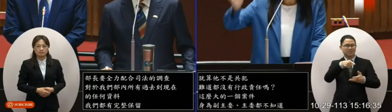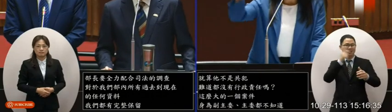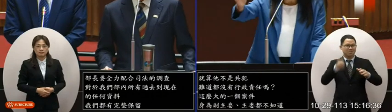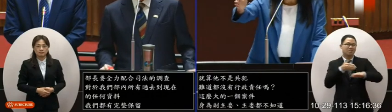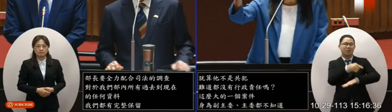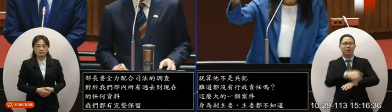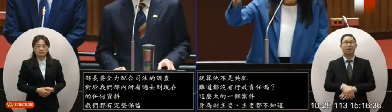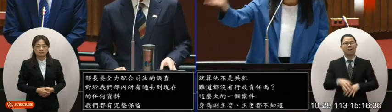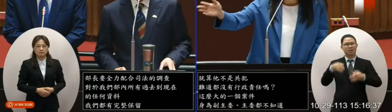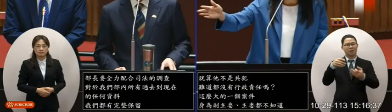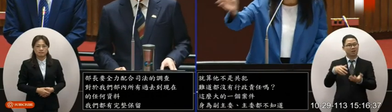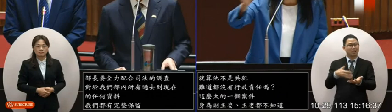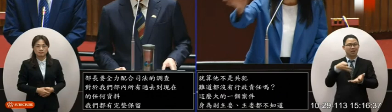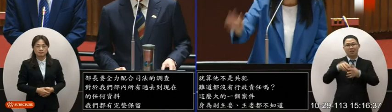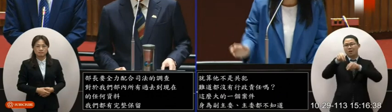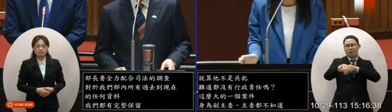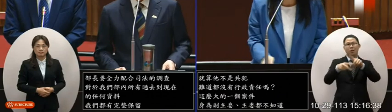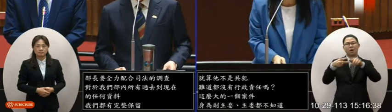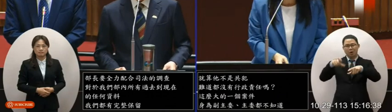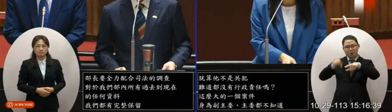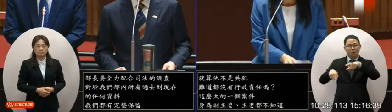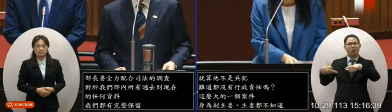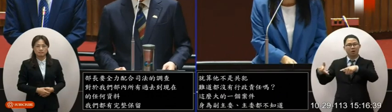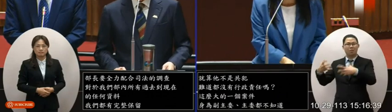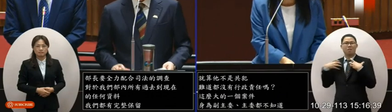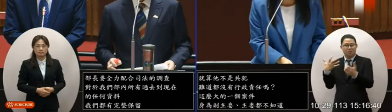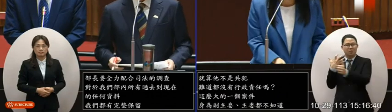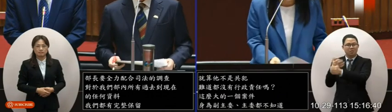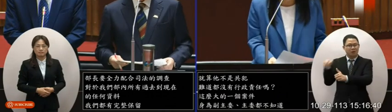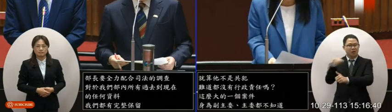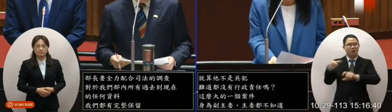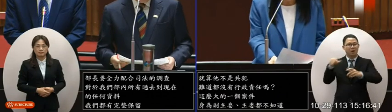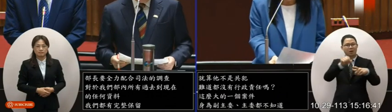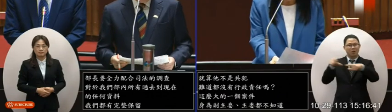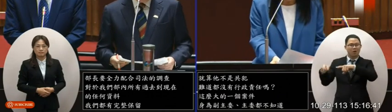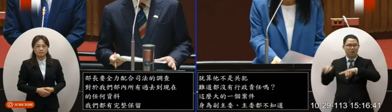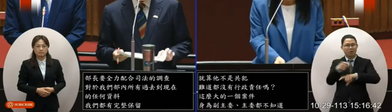然後簽約跟旅約的公司都不一樣這個院長有辦法接受嗎